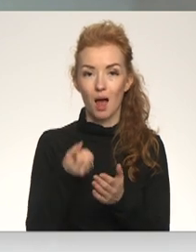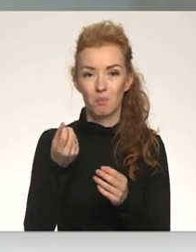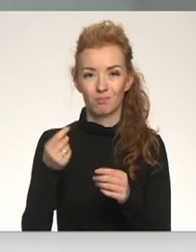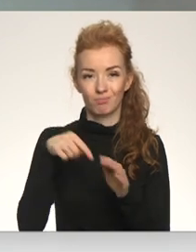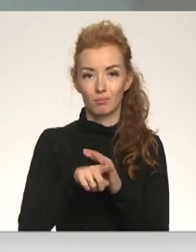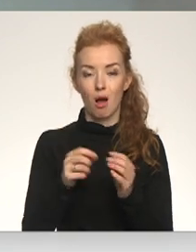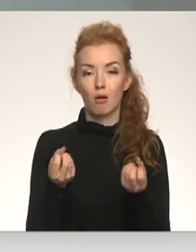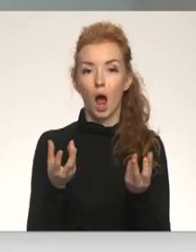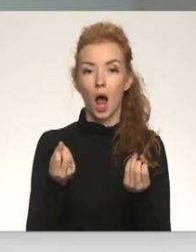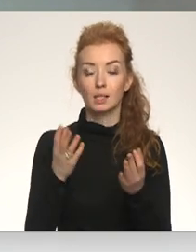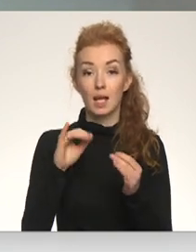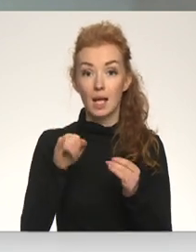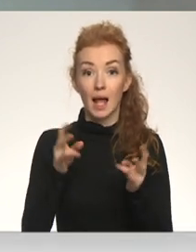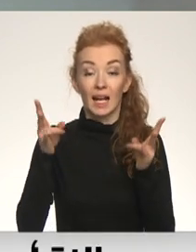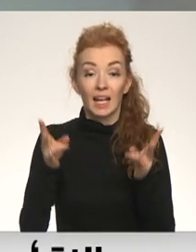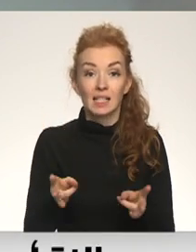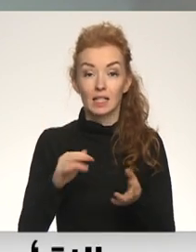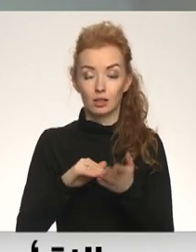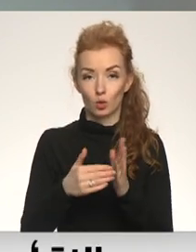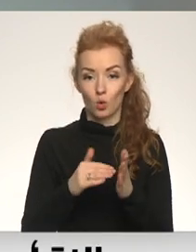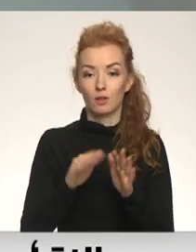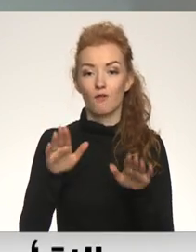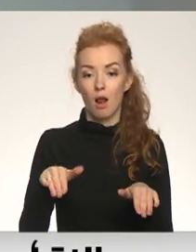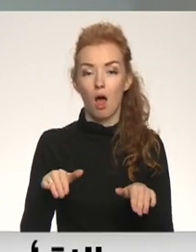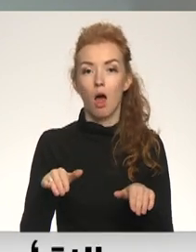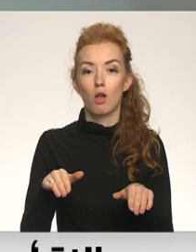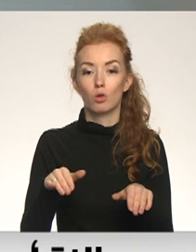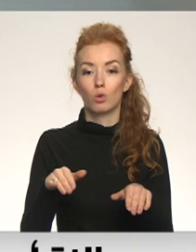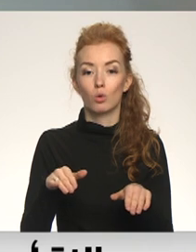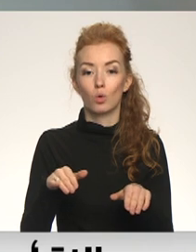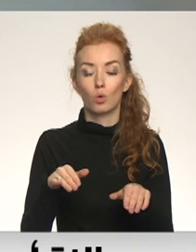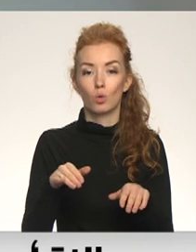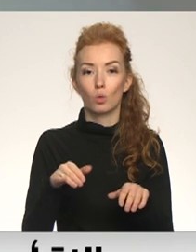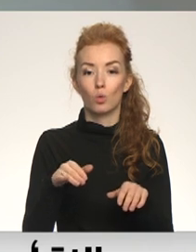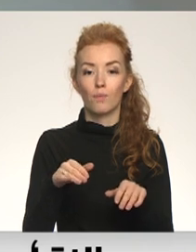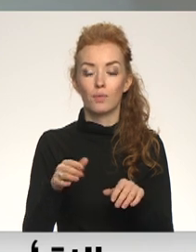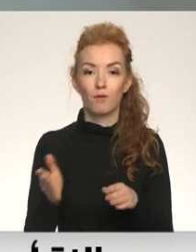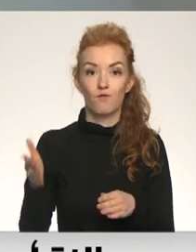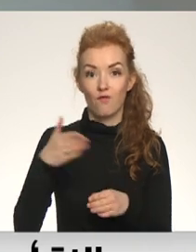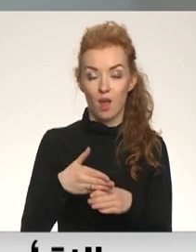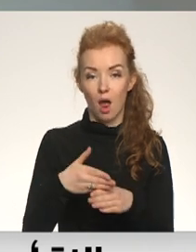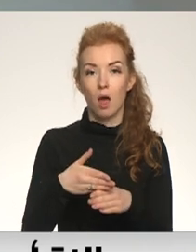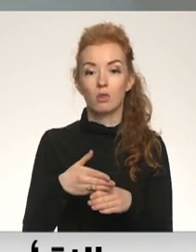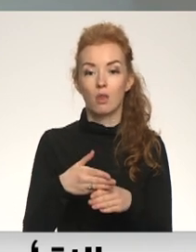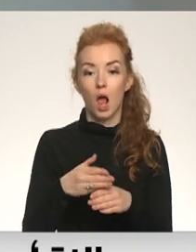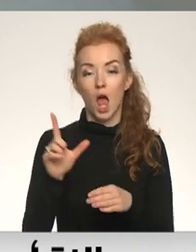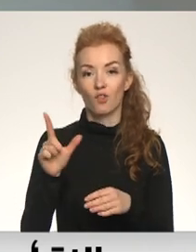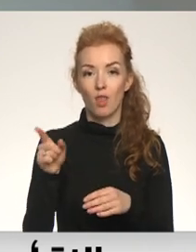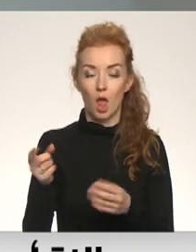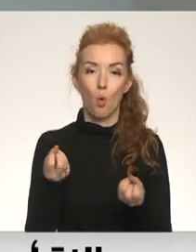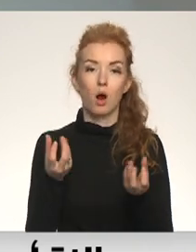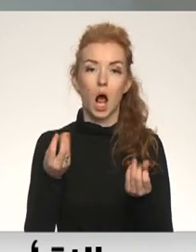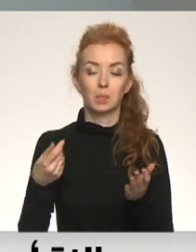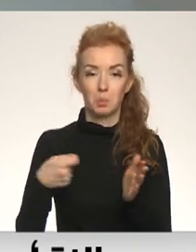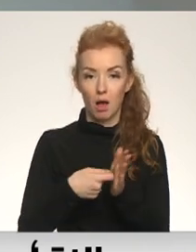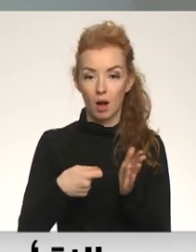nodrošinātu pie kritiskajā situācijā, lai varētu stāties Latvijas gāzes vietā, varbūt arī Latvija Nergo kā gāzes